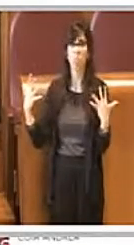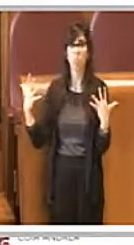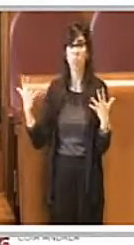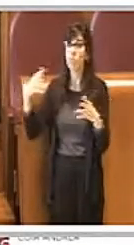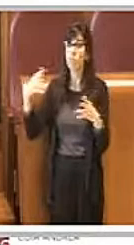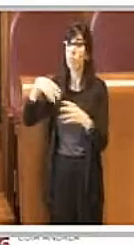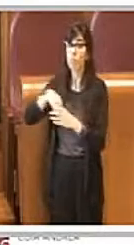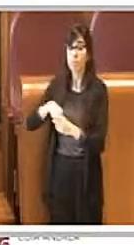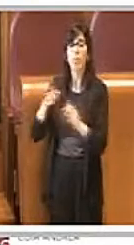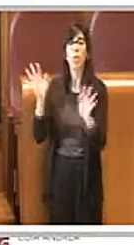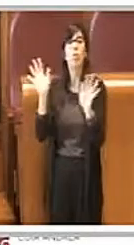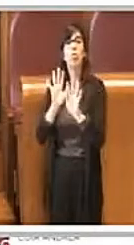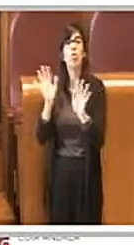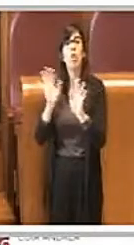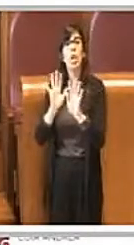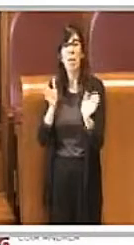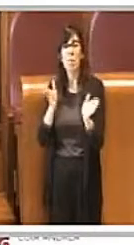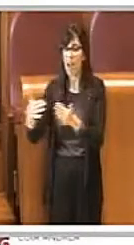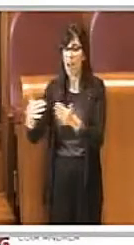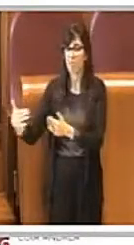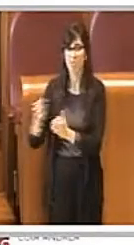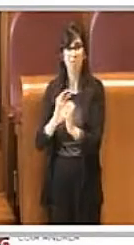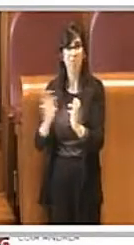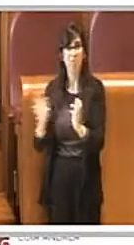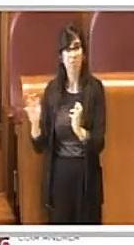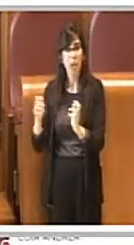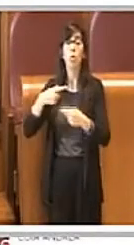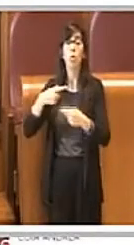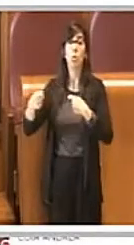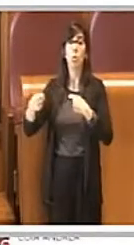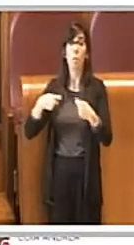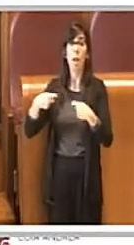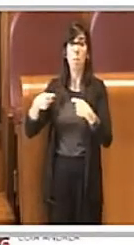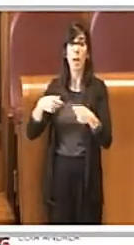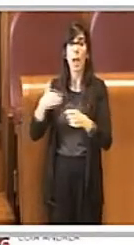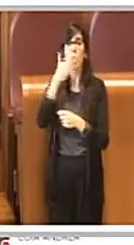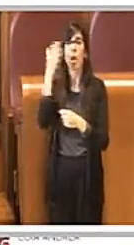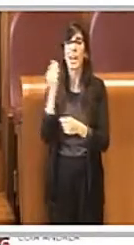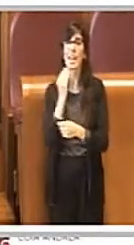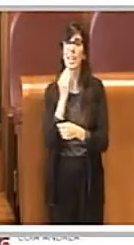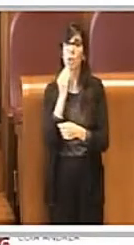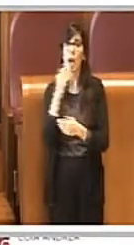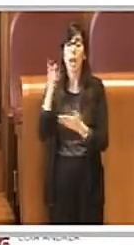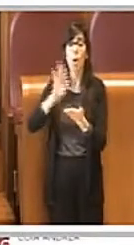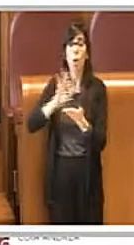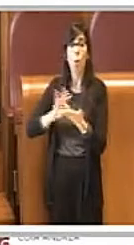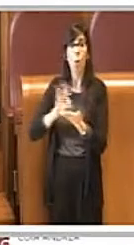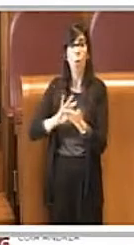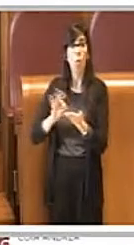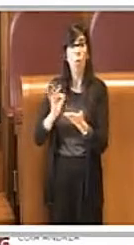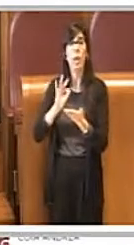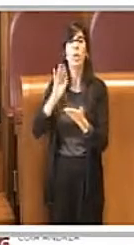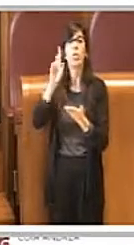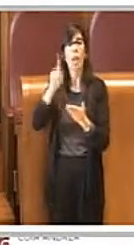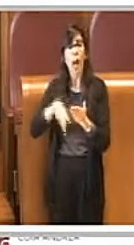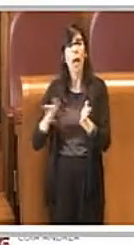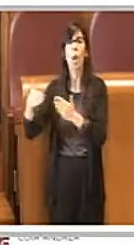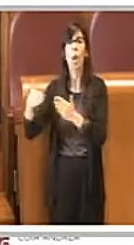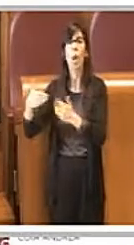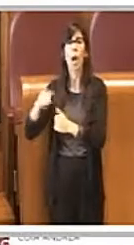comprendente il cinema multisala, supermercato, un ristorante, uffici tra i quali i locali dell'ASL.